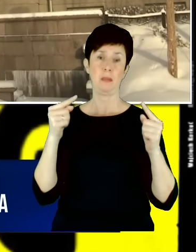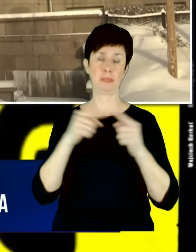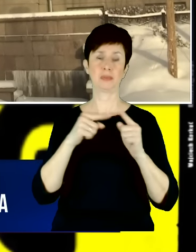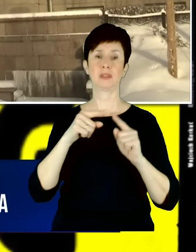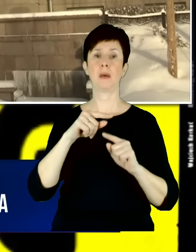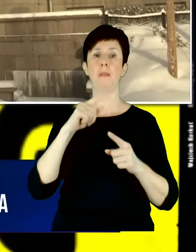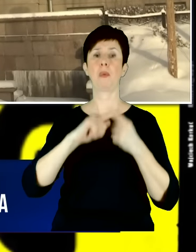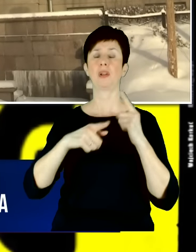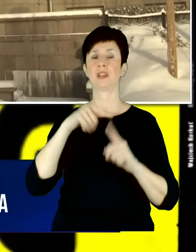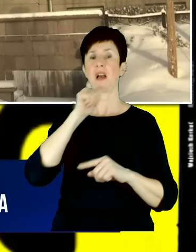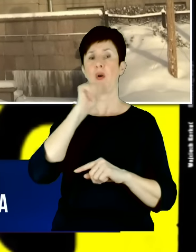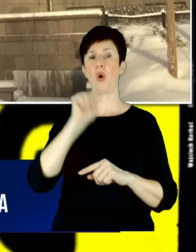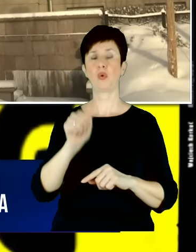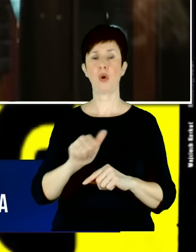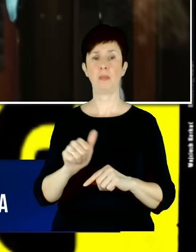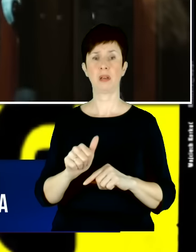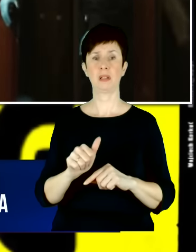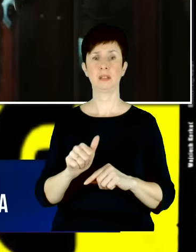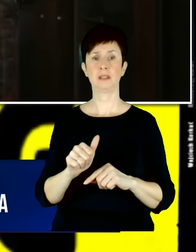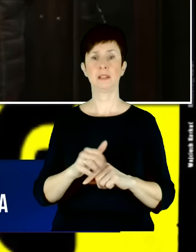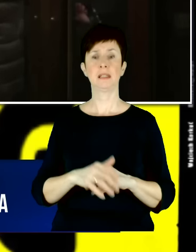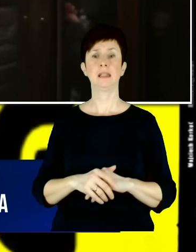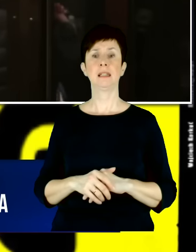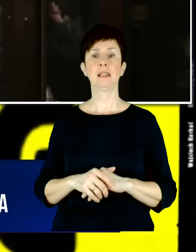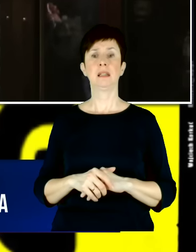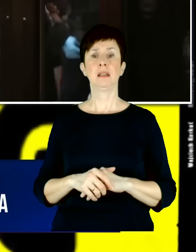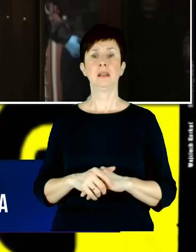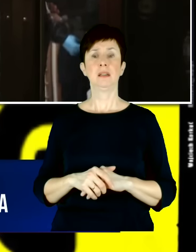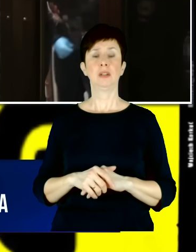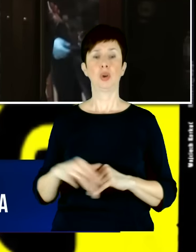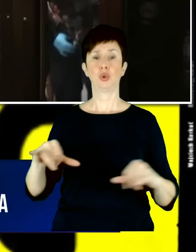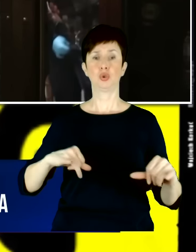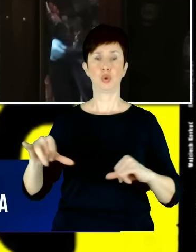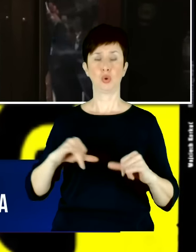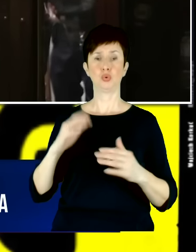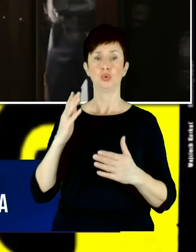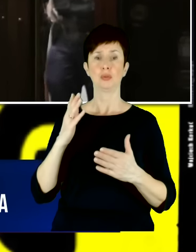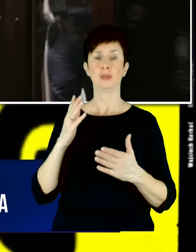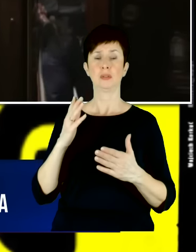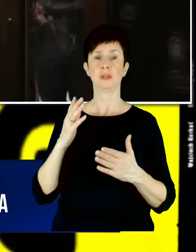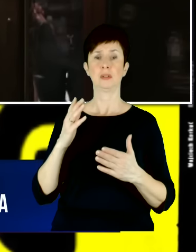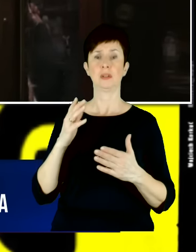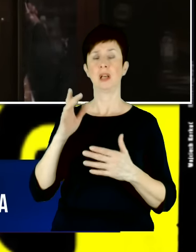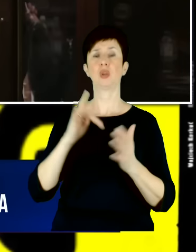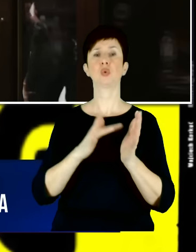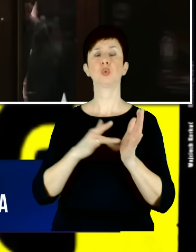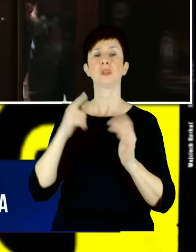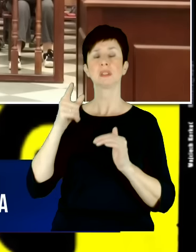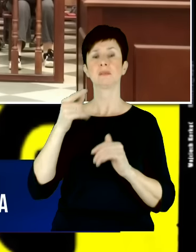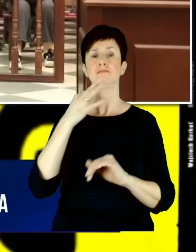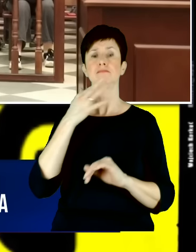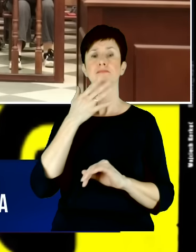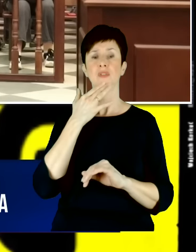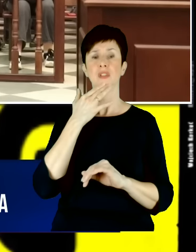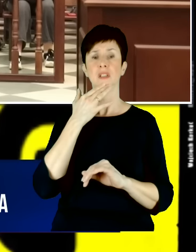przymusowymi kwotami uchodźców. Rząd, tutaj już taki temat na koniec, rząd Donalda Tuska twierdzi, że przyjęliśmy